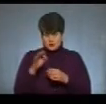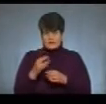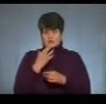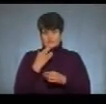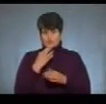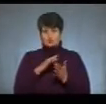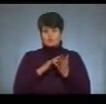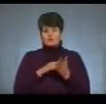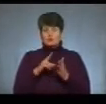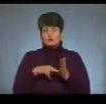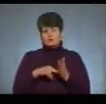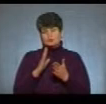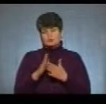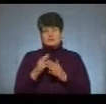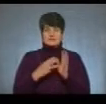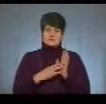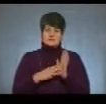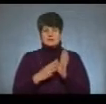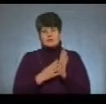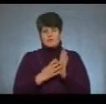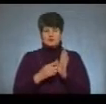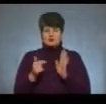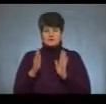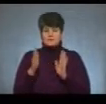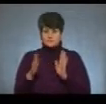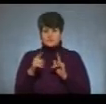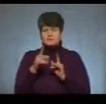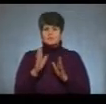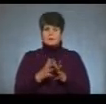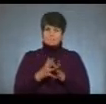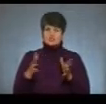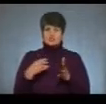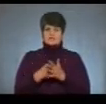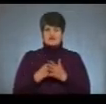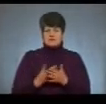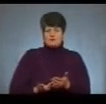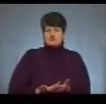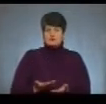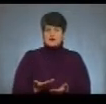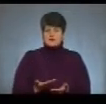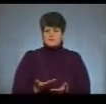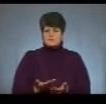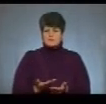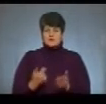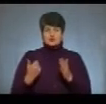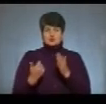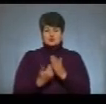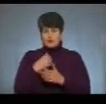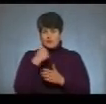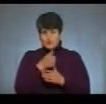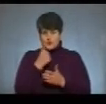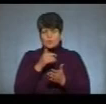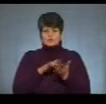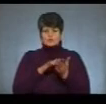туриста, то податок цей буде близько 80-90 гривень. І він буде більшим за вартість проживання. З нового року туристичний податок в